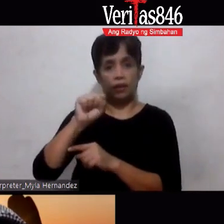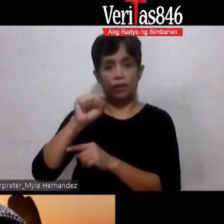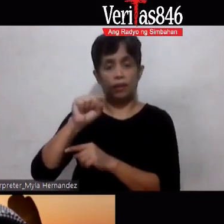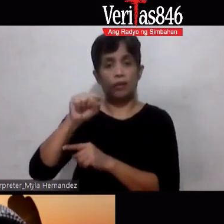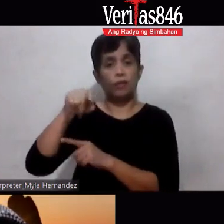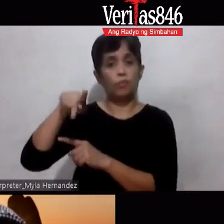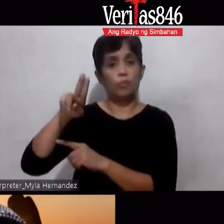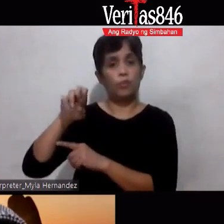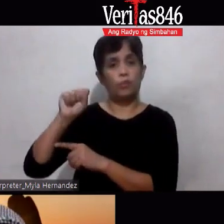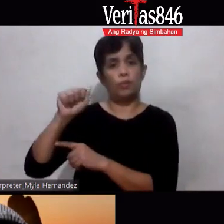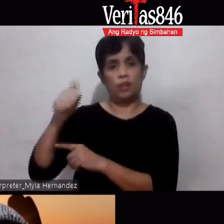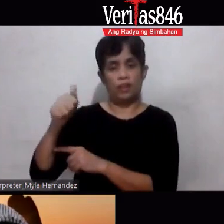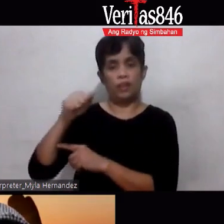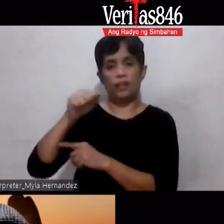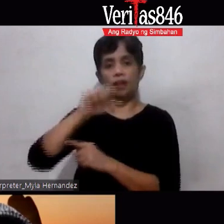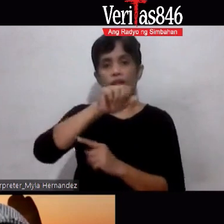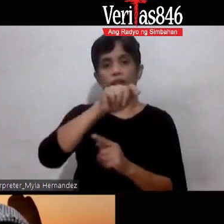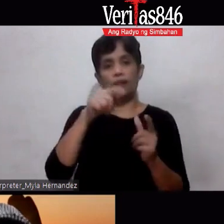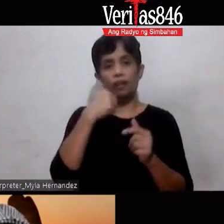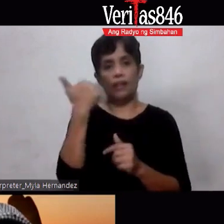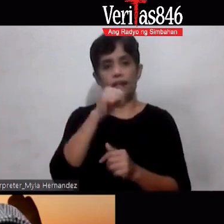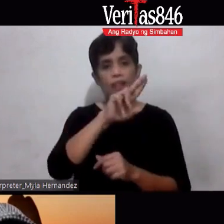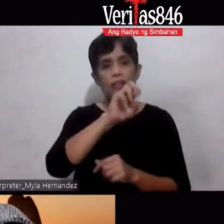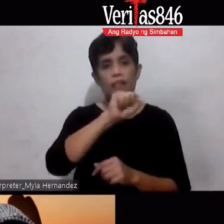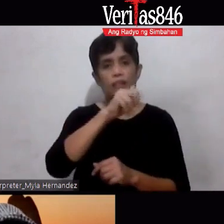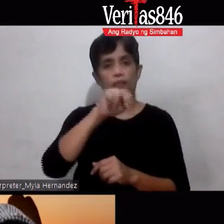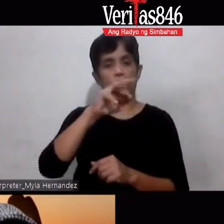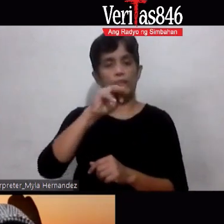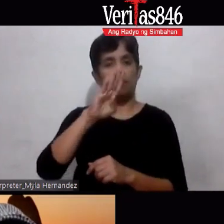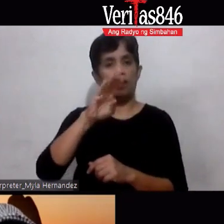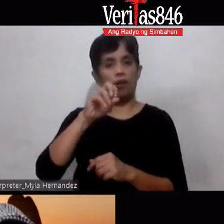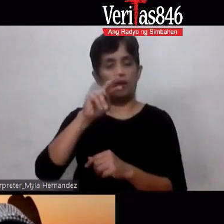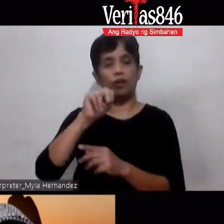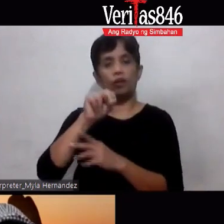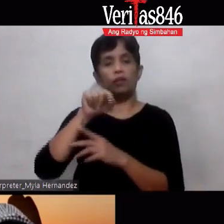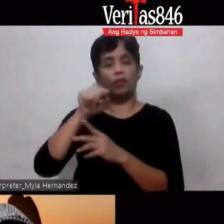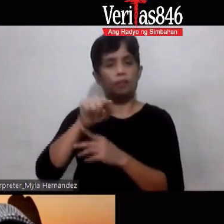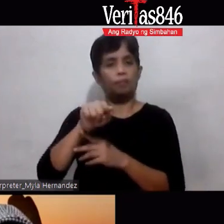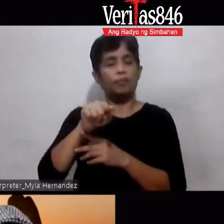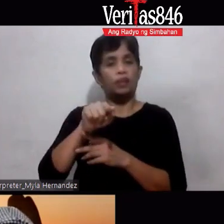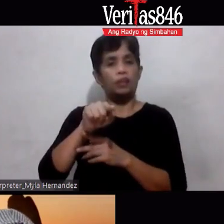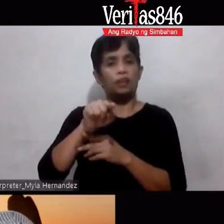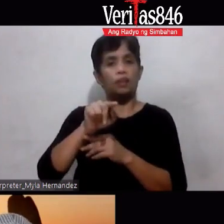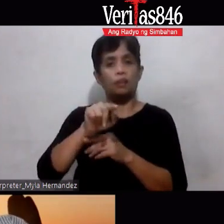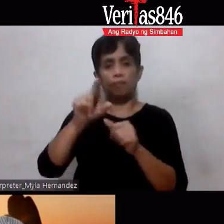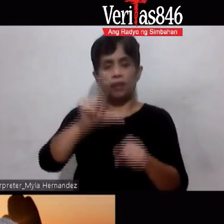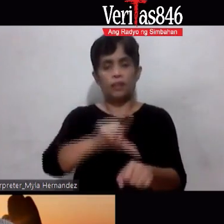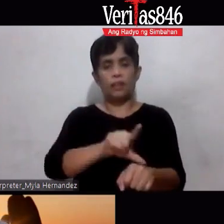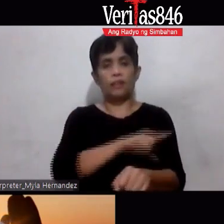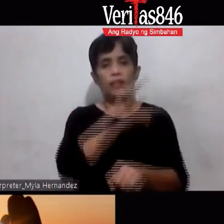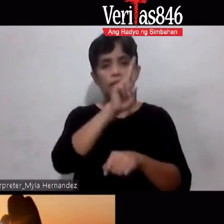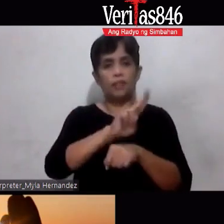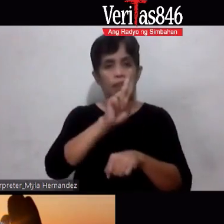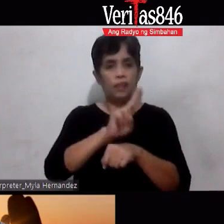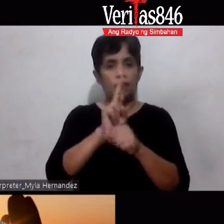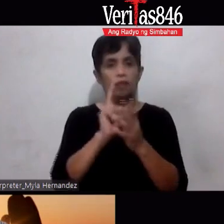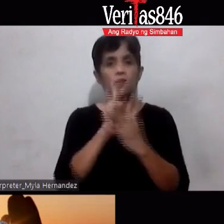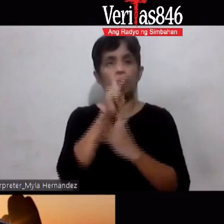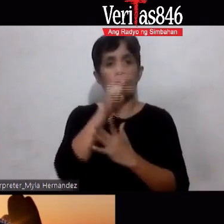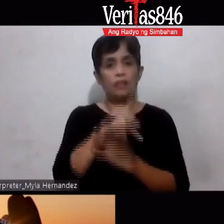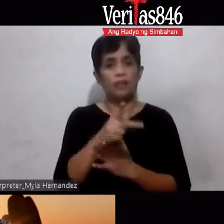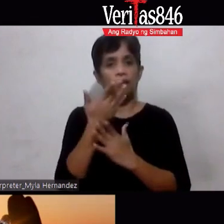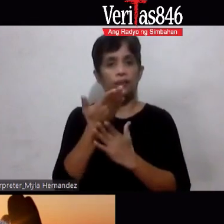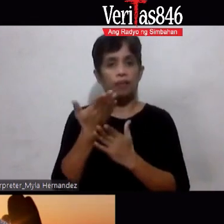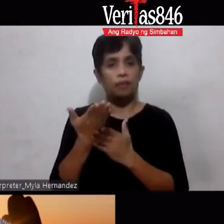Matatagal na Karanasan Sa mga halaman Neto Matagal na Paggamit Ng mga halaman Neto At yung